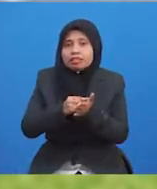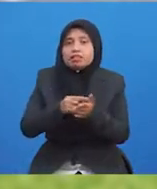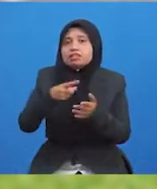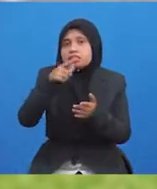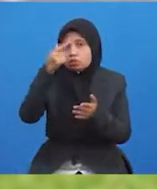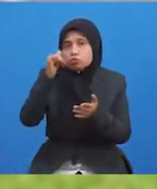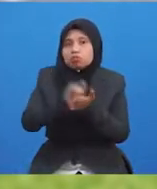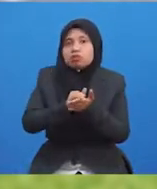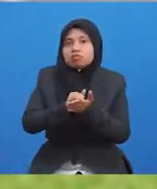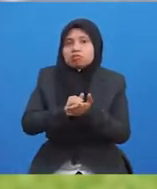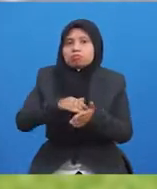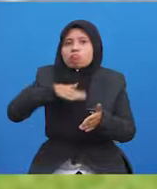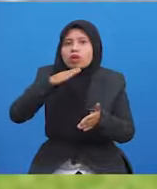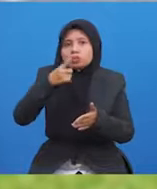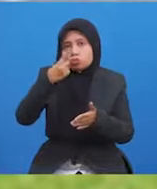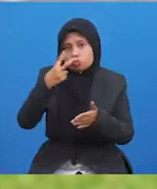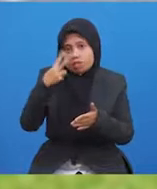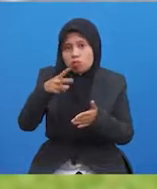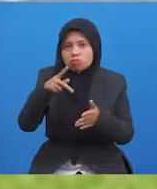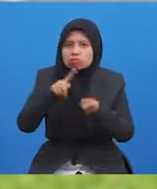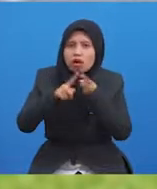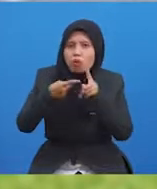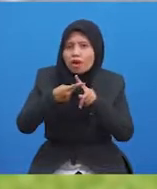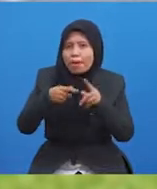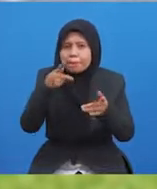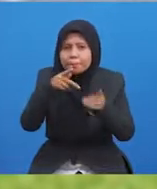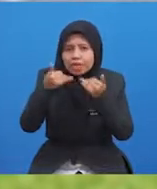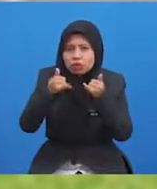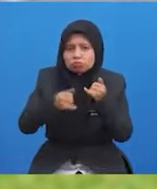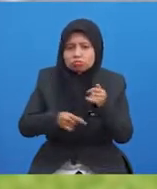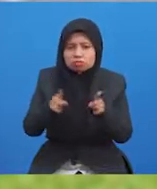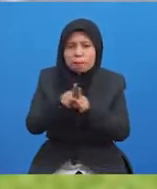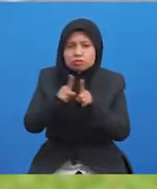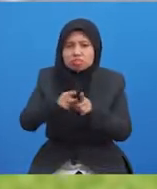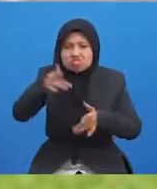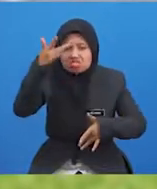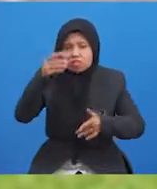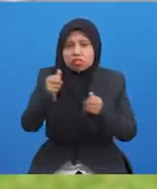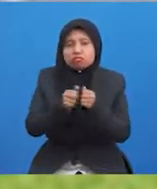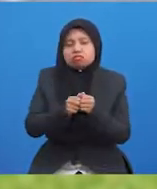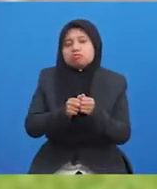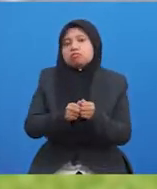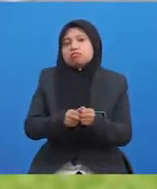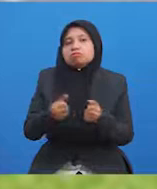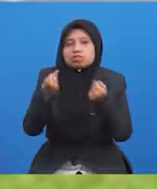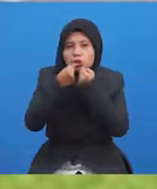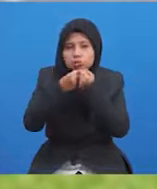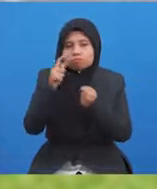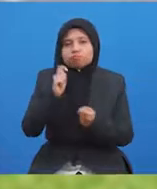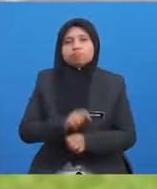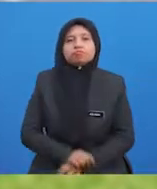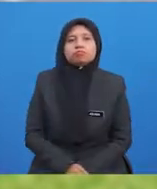kepuasan dengan melihat pemain tersebut menanggung derita kesakitan akibat tindakannya. Seterusnya,